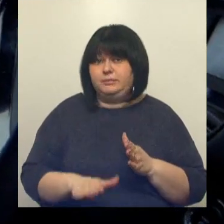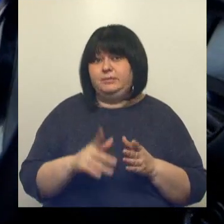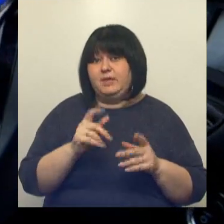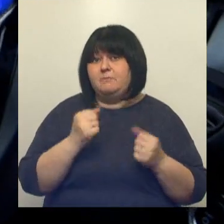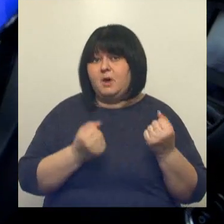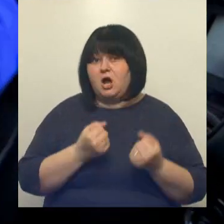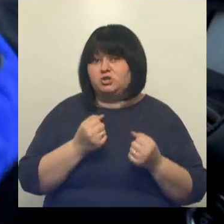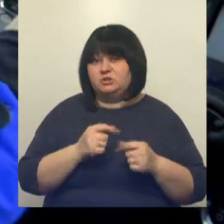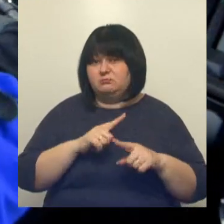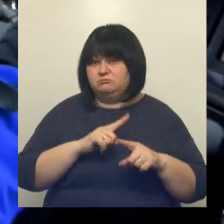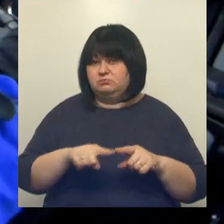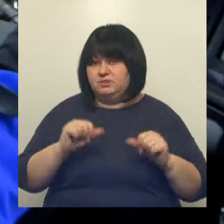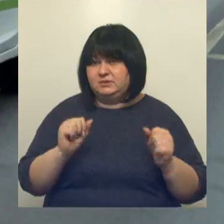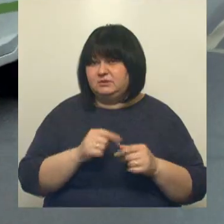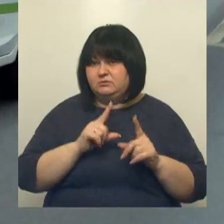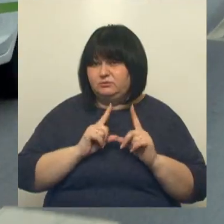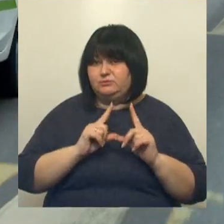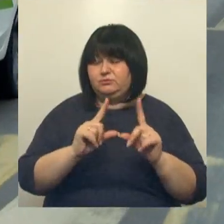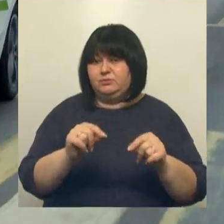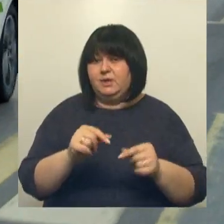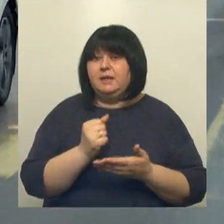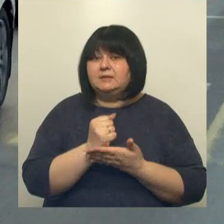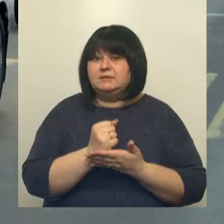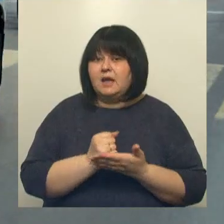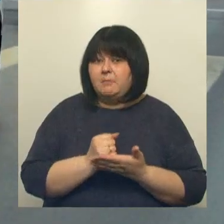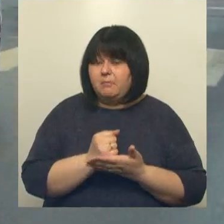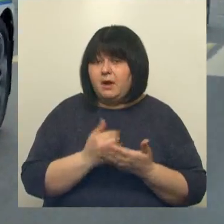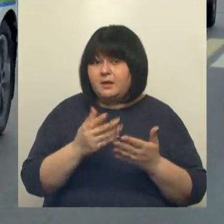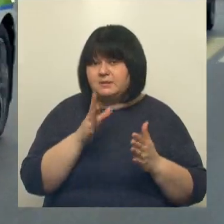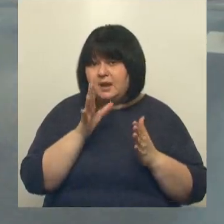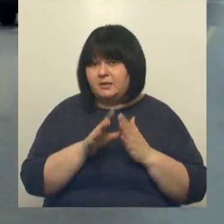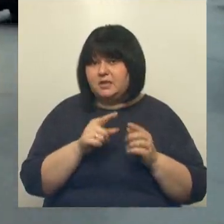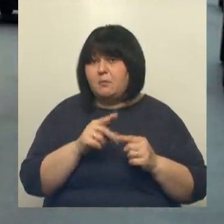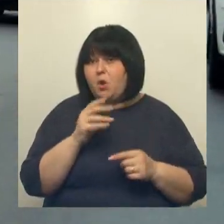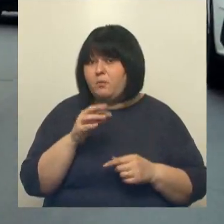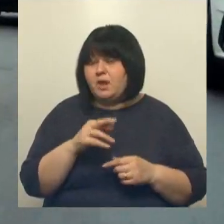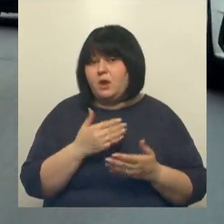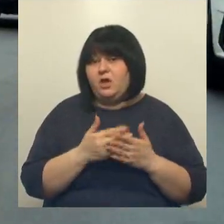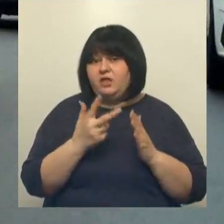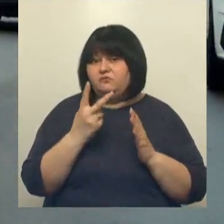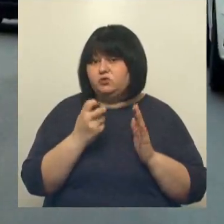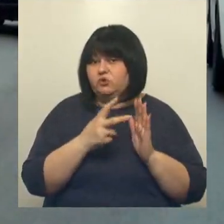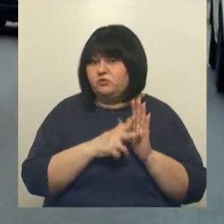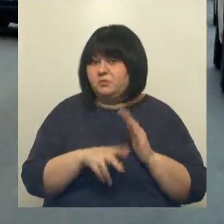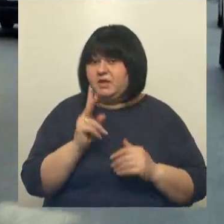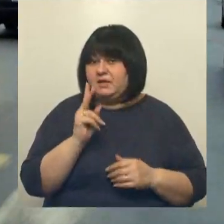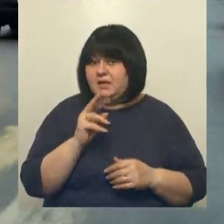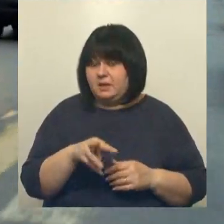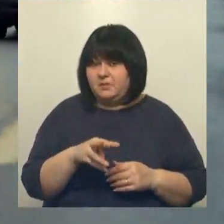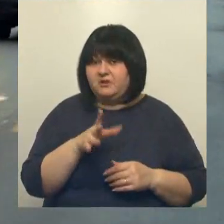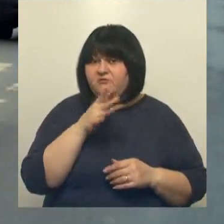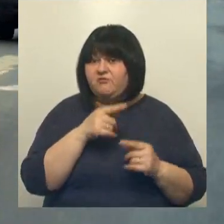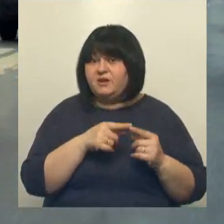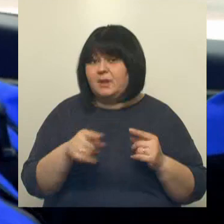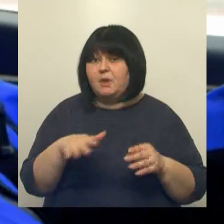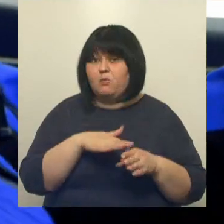машина разгоняется достаточно резво. Запас хода у этого электромобиля порядка 280 километров. Время